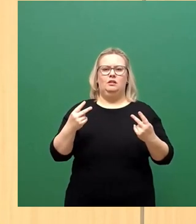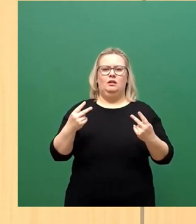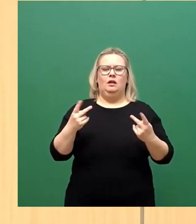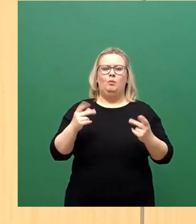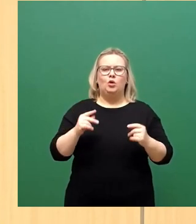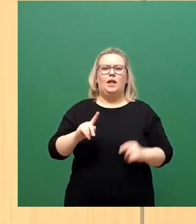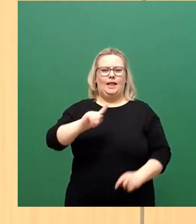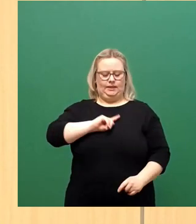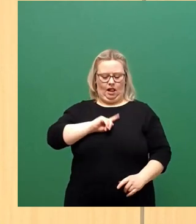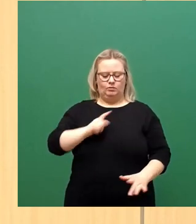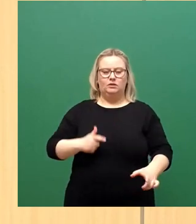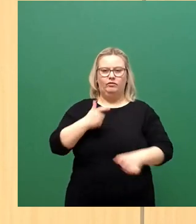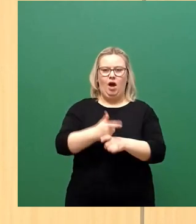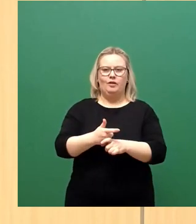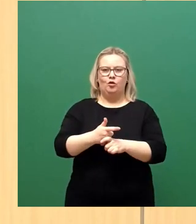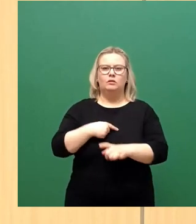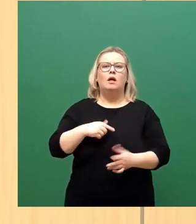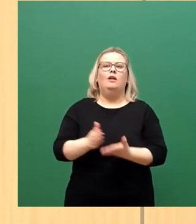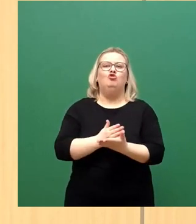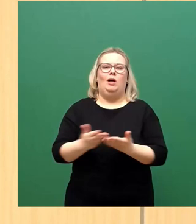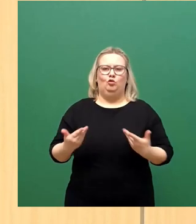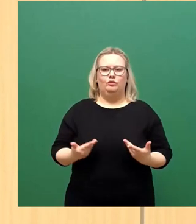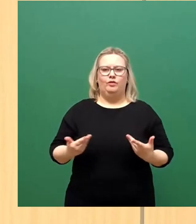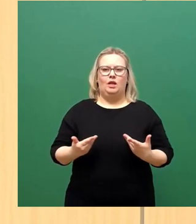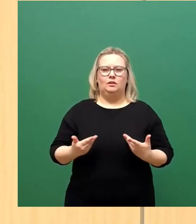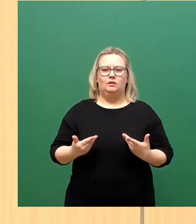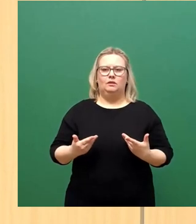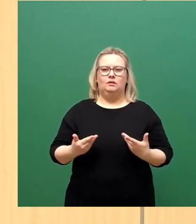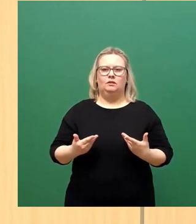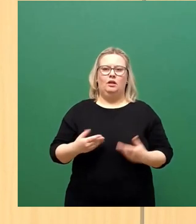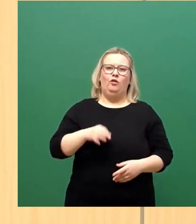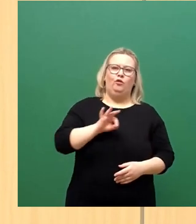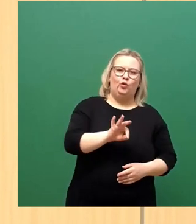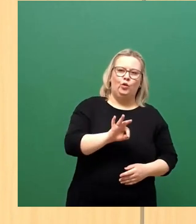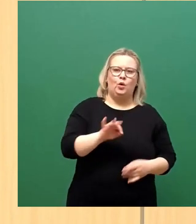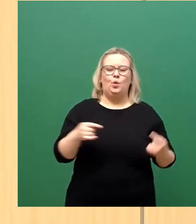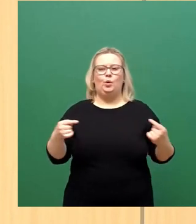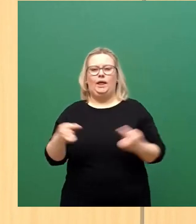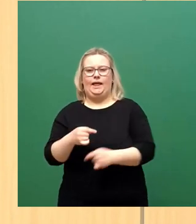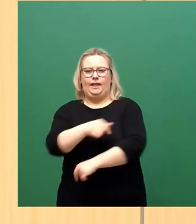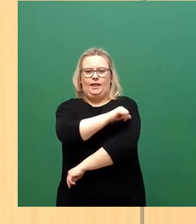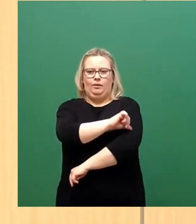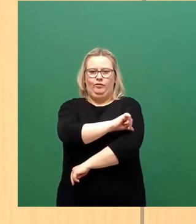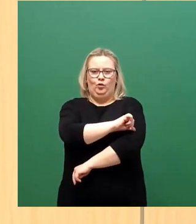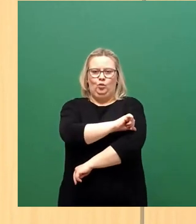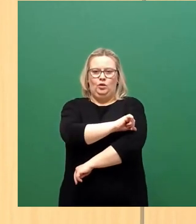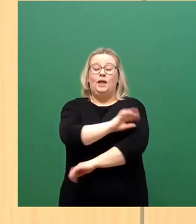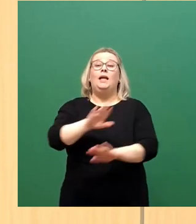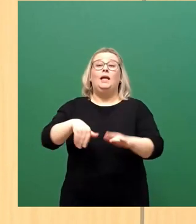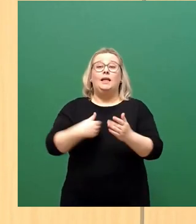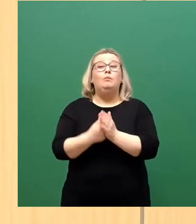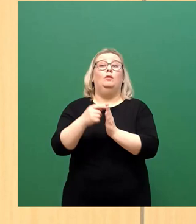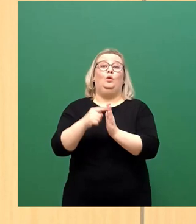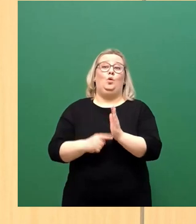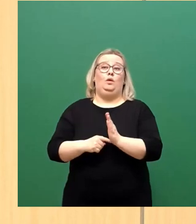verantwortlich, welche Entscheidung man trifft für oder gegen das Impfen. Es gibt durchaus Gründe, die